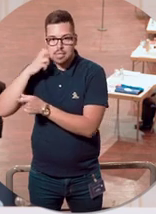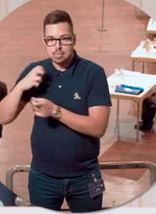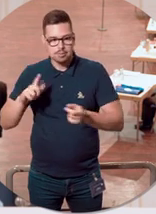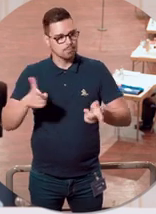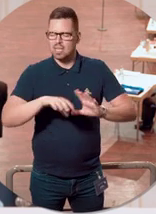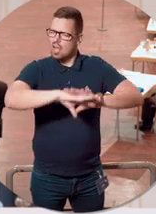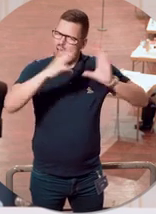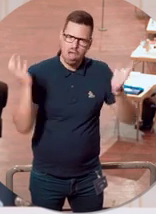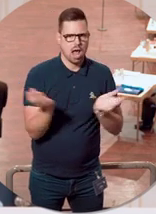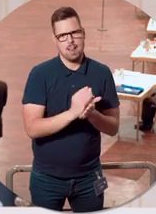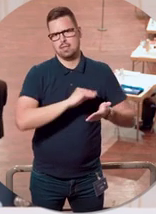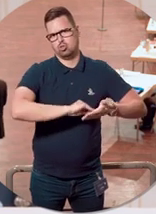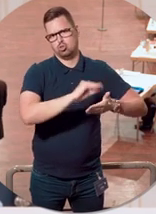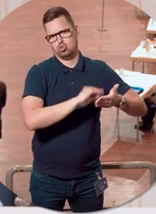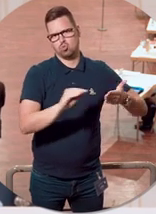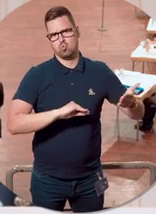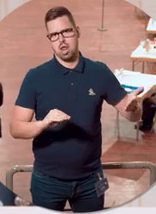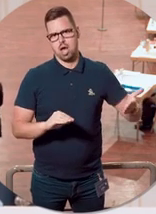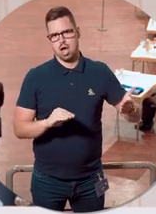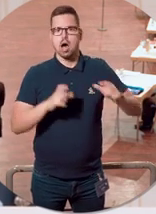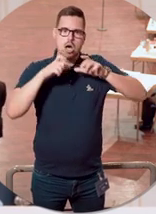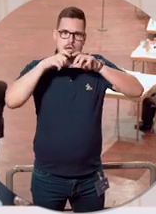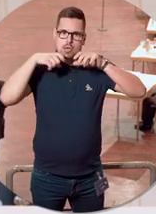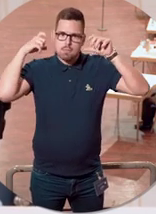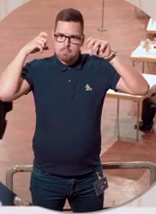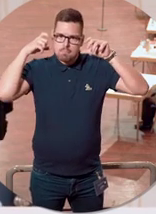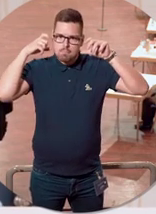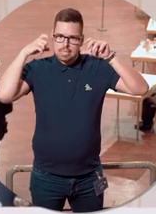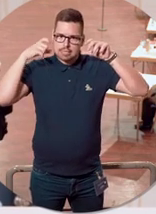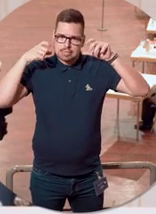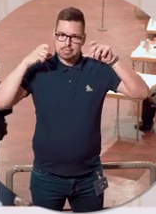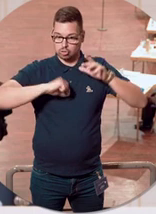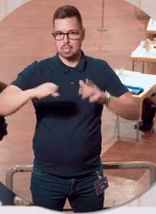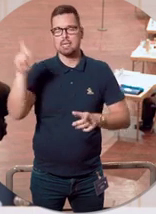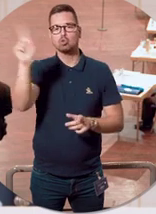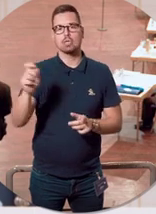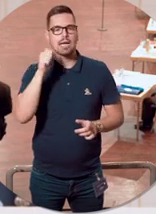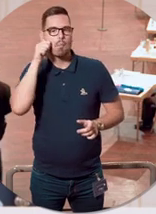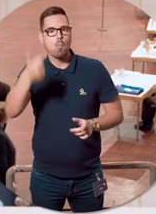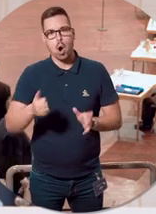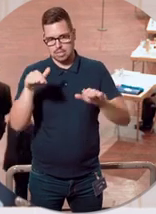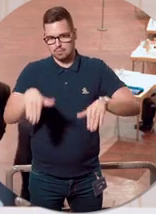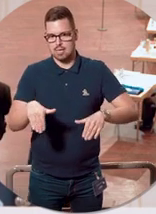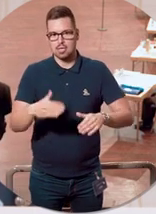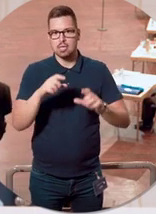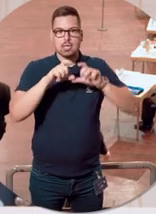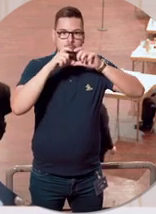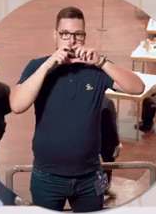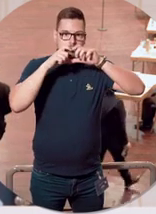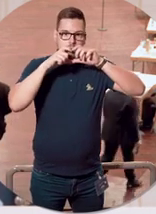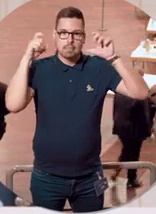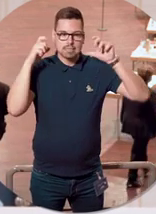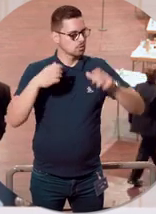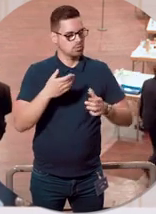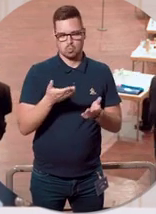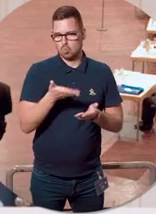alle Schülerinnen und Schüler sollen eben jetzt so schnell wie möglich, und das ist ab Donnerstag, ab morgen der Fall, ohne Maske am Platz sein